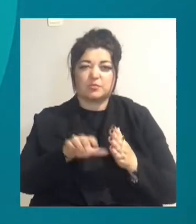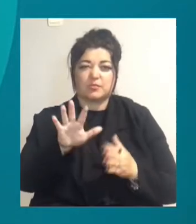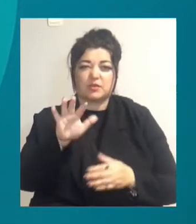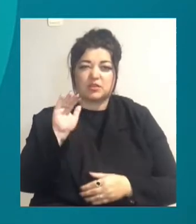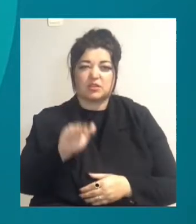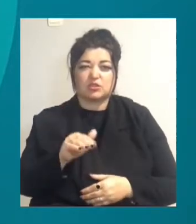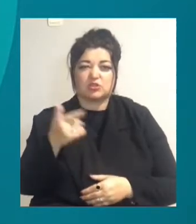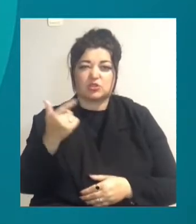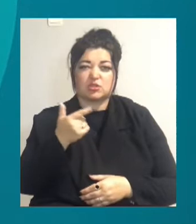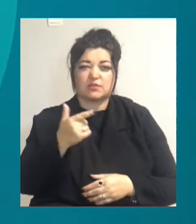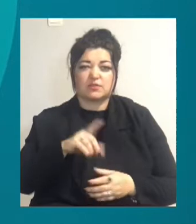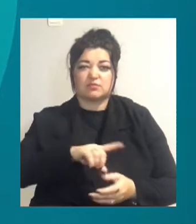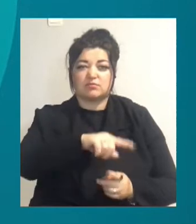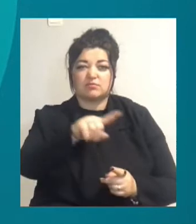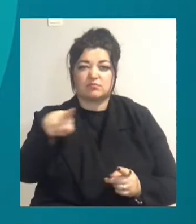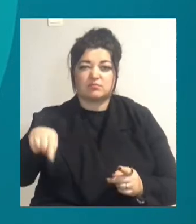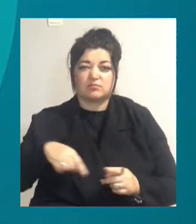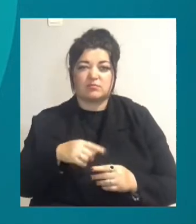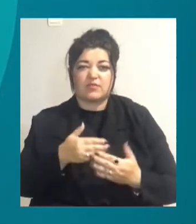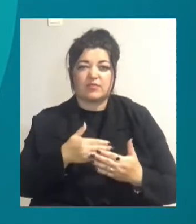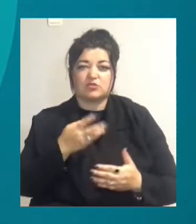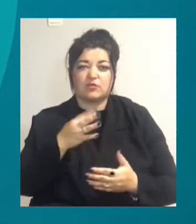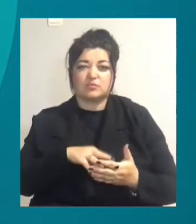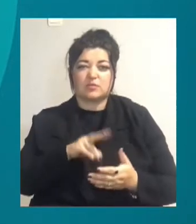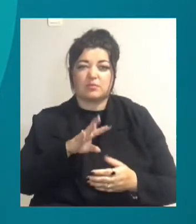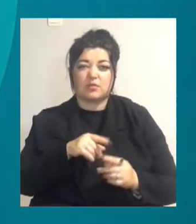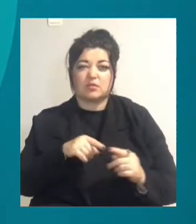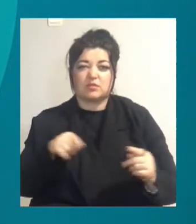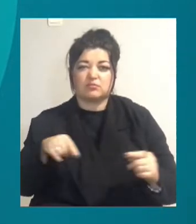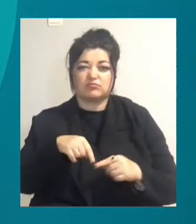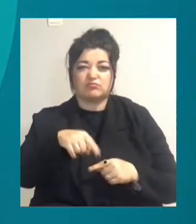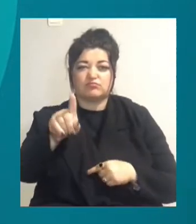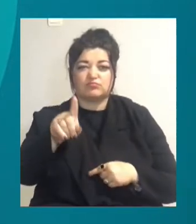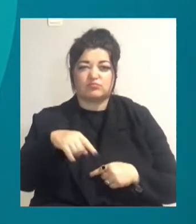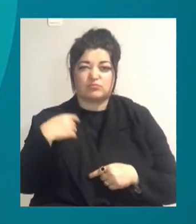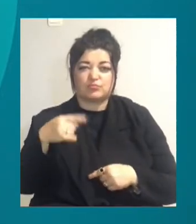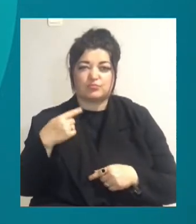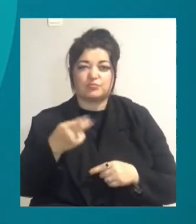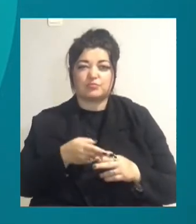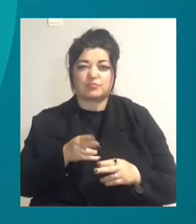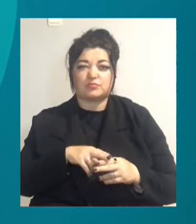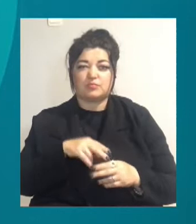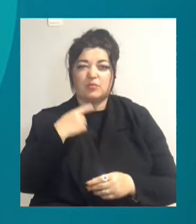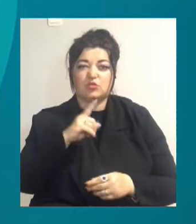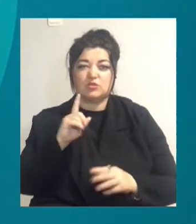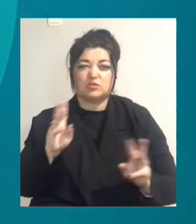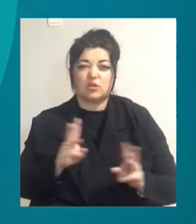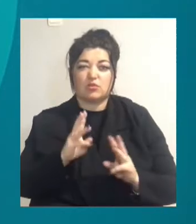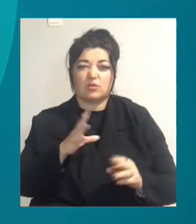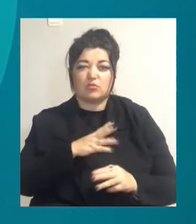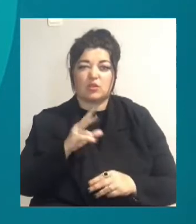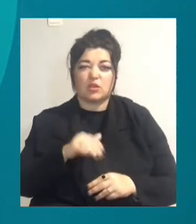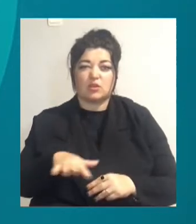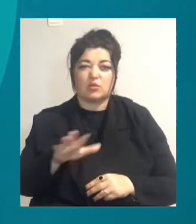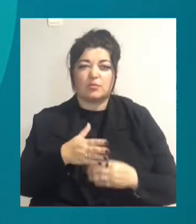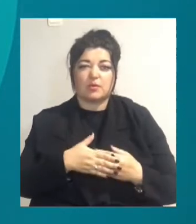Ділянка вигоріла від 48-го кілометра до глибокого Торончука. Натомість ДСНС кажуть, загоряння було на території приблизно